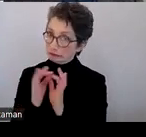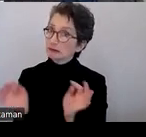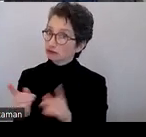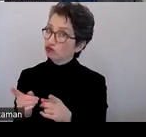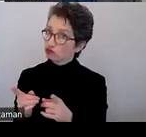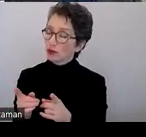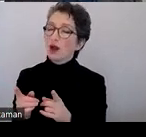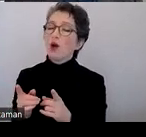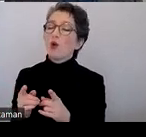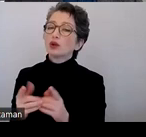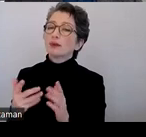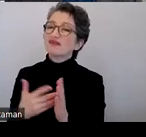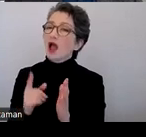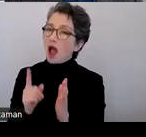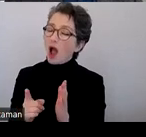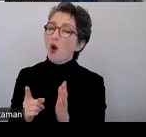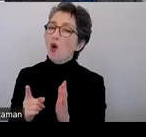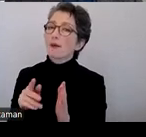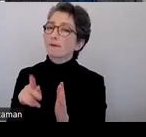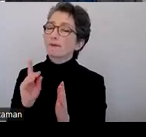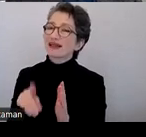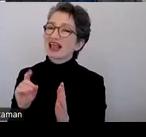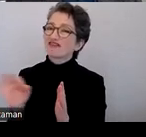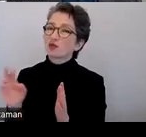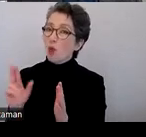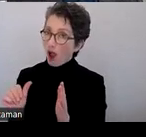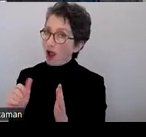die prüft auch auf PDF-UA, aber ist kostenpflichtig.